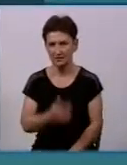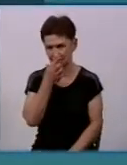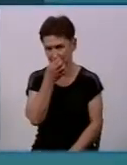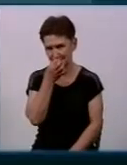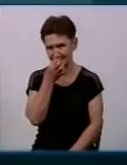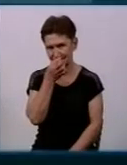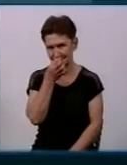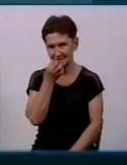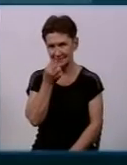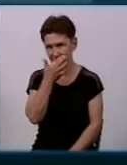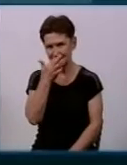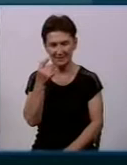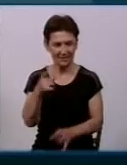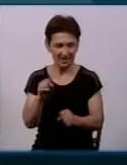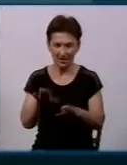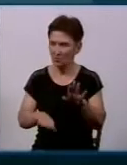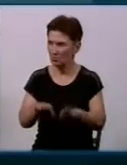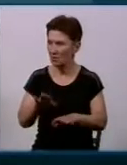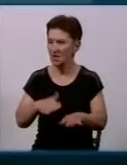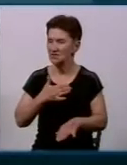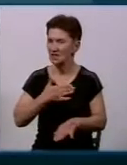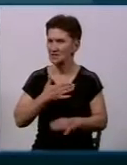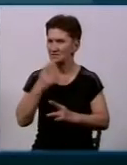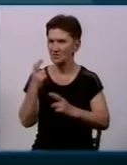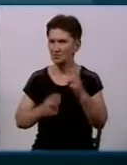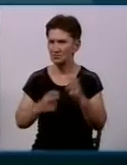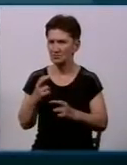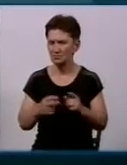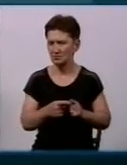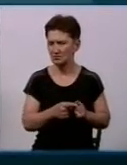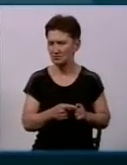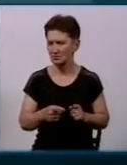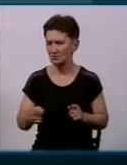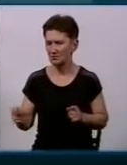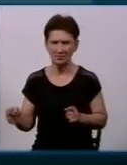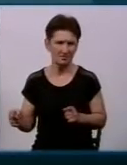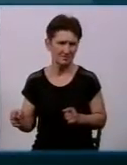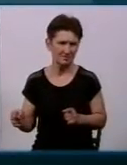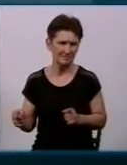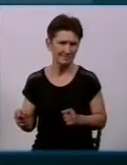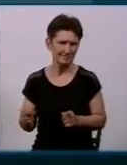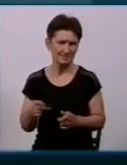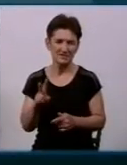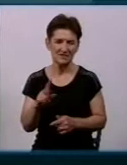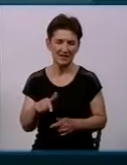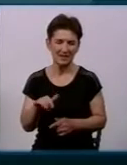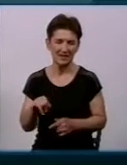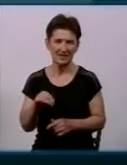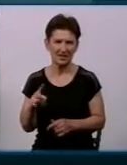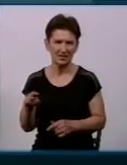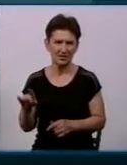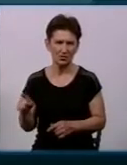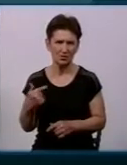На балансі наше підприємство намерять розстановлено 579 пожежних гідрантів, із них